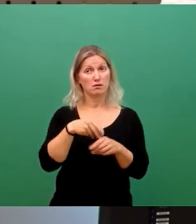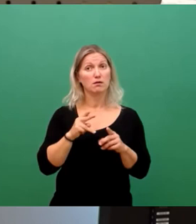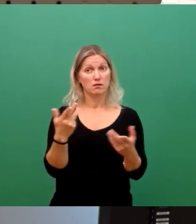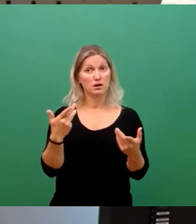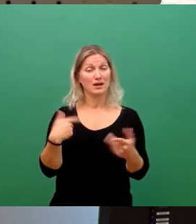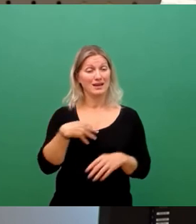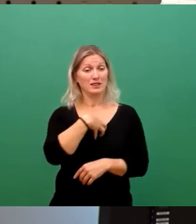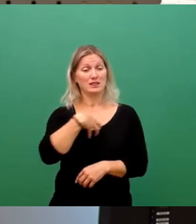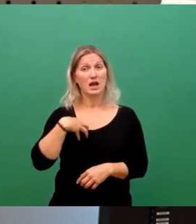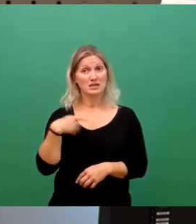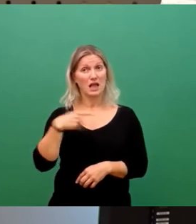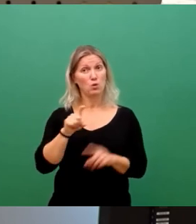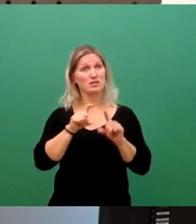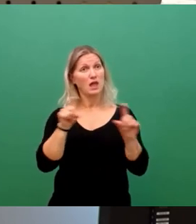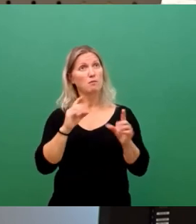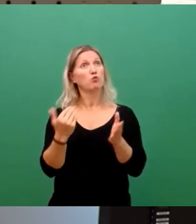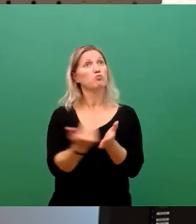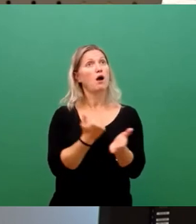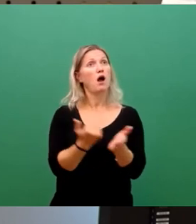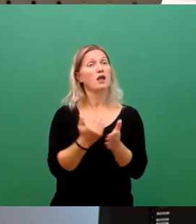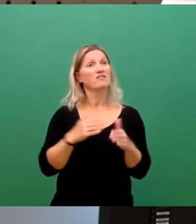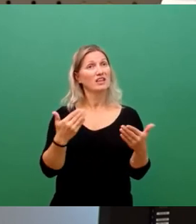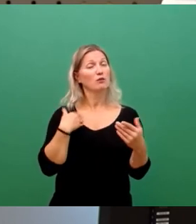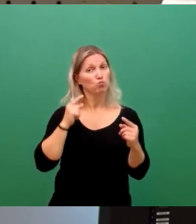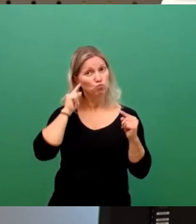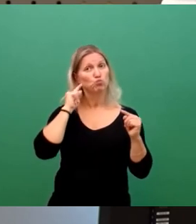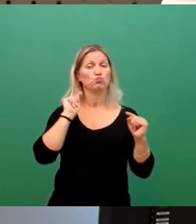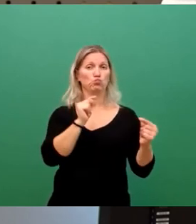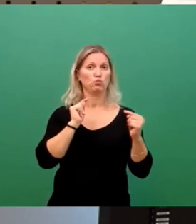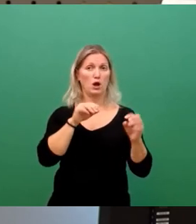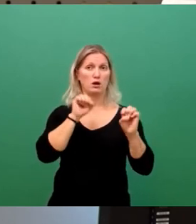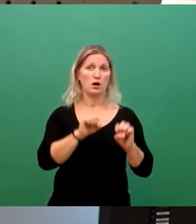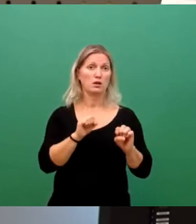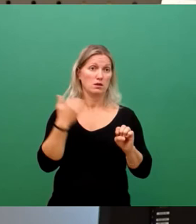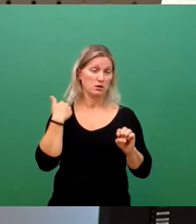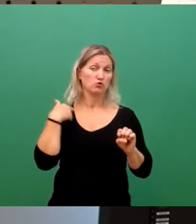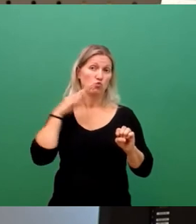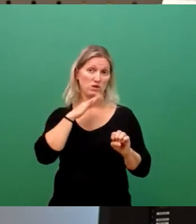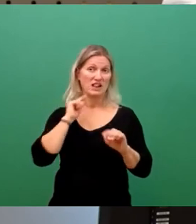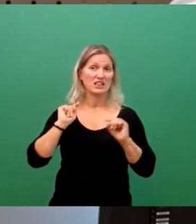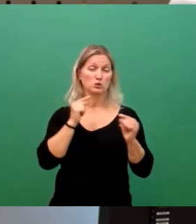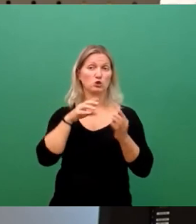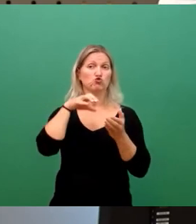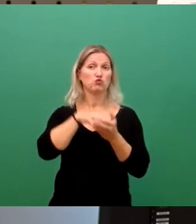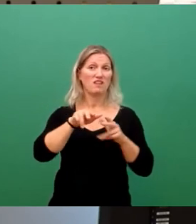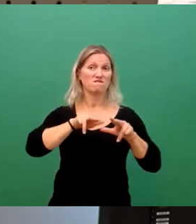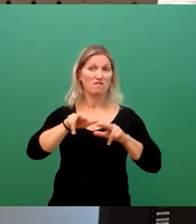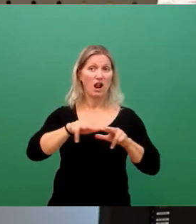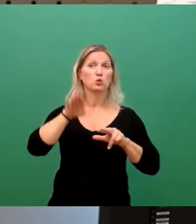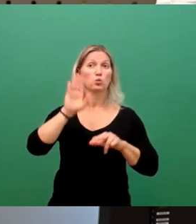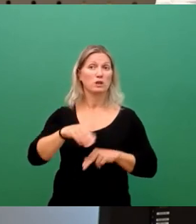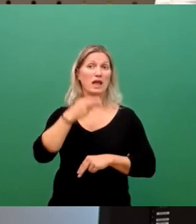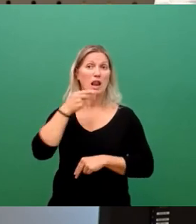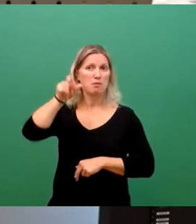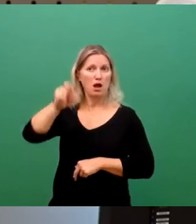auch über das Thema Einsparung Gedanken machen. Das wurde ja hier sehr, sehr heiß diskutiert. Die Stadtverwaltung und der Oberbürgermeister Dirk Hilbert haben ihren Plan vorgelegt.